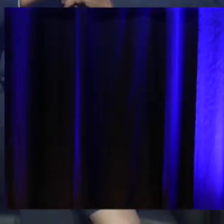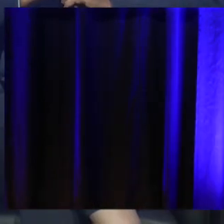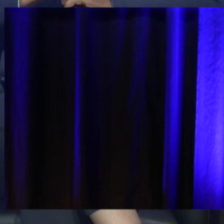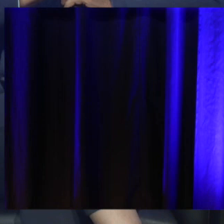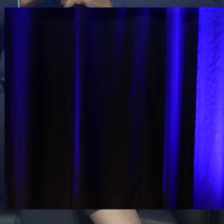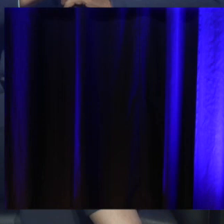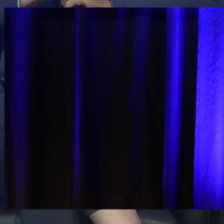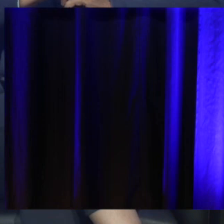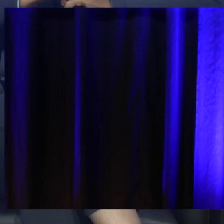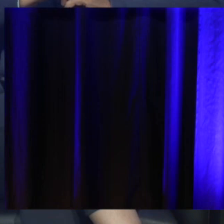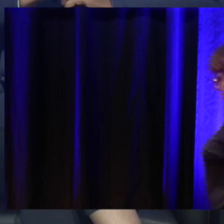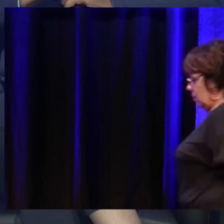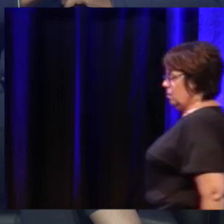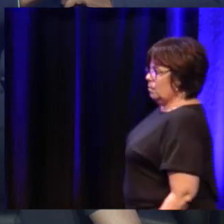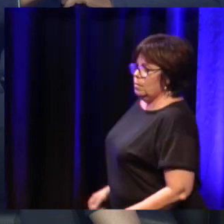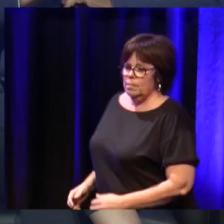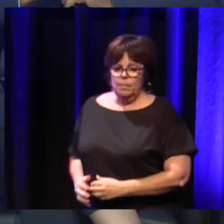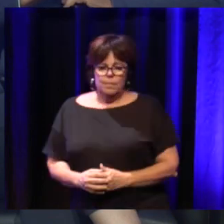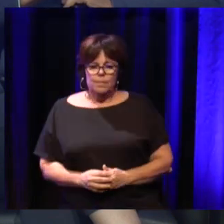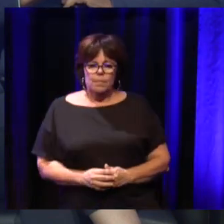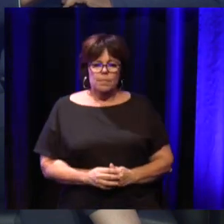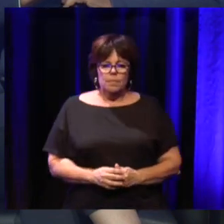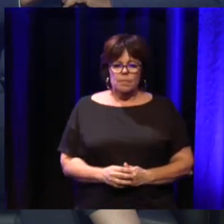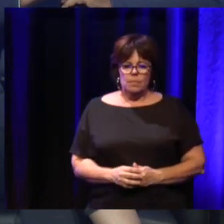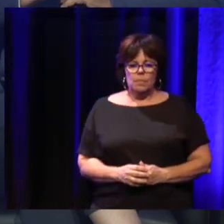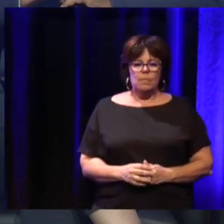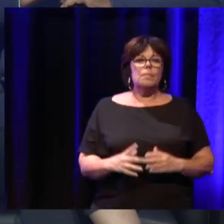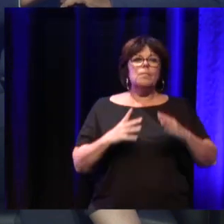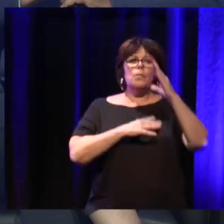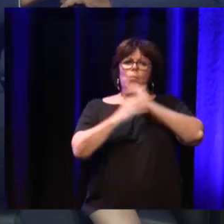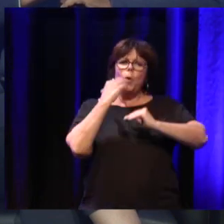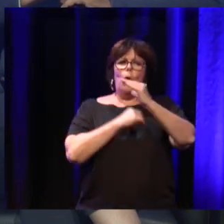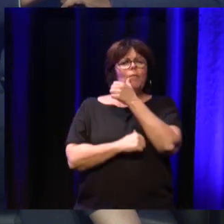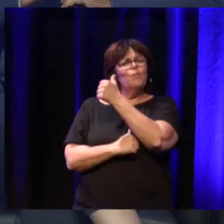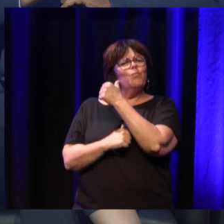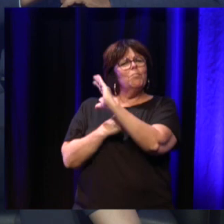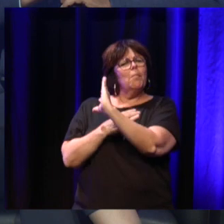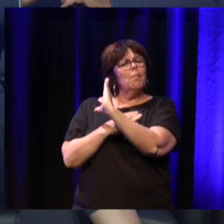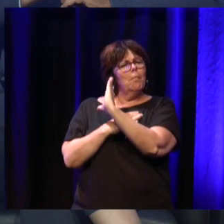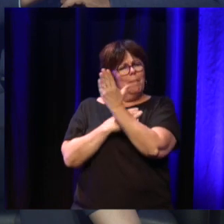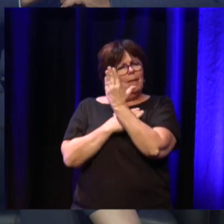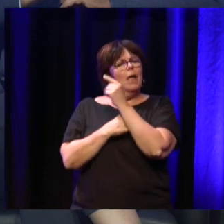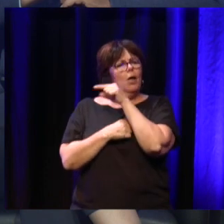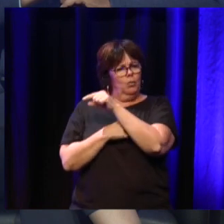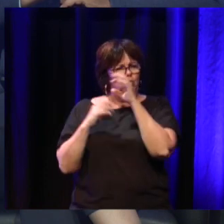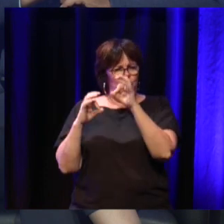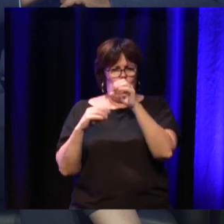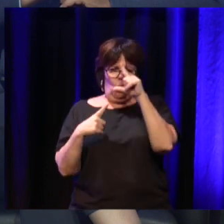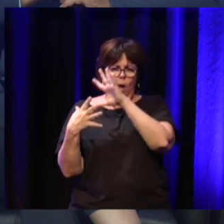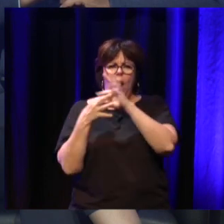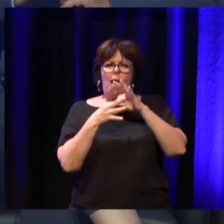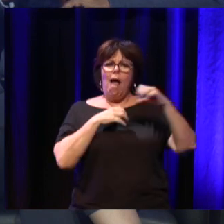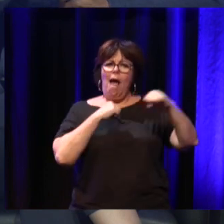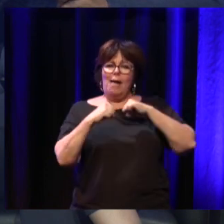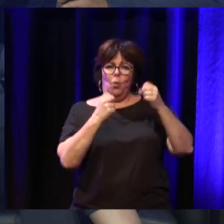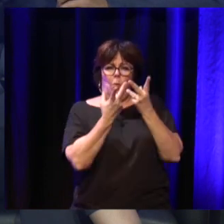la fin de vos propos est un programme effectivement d'action publique, mais très